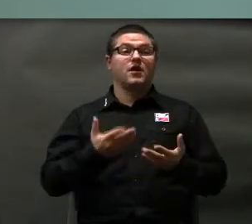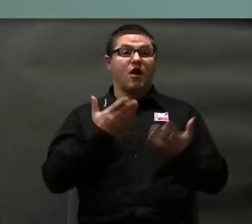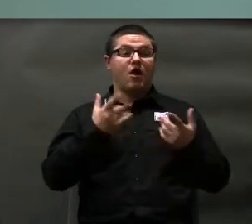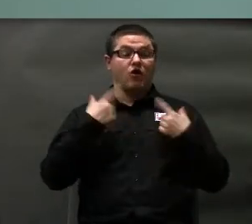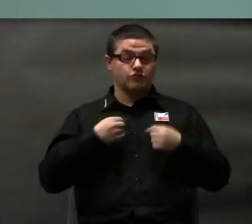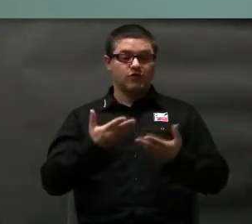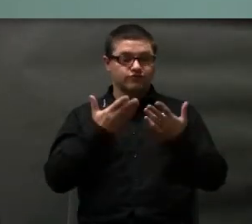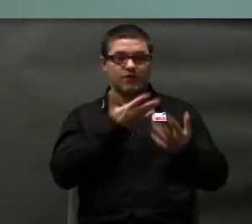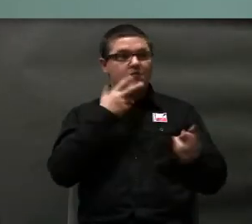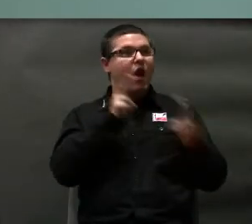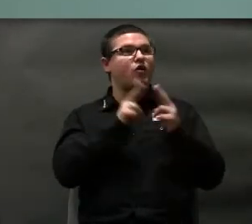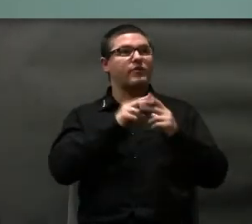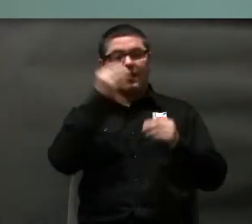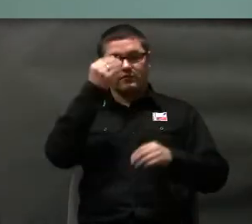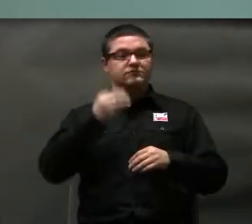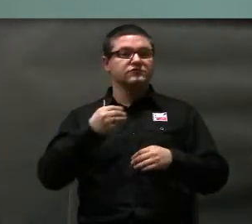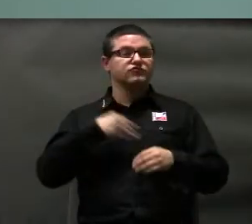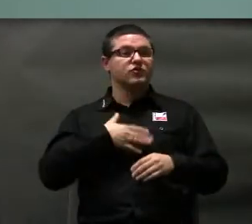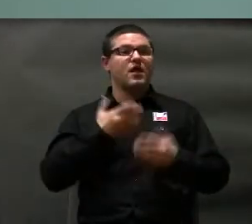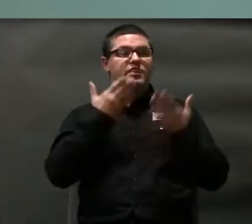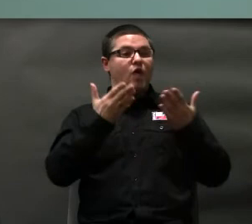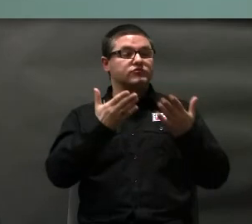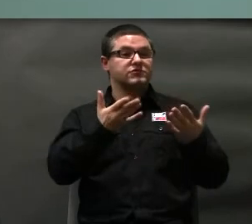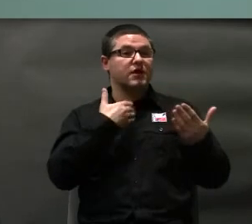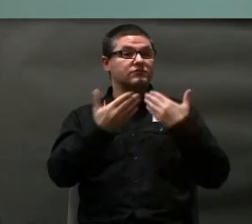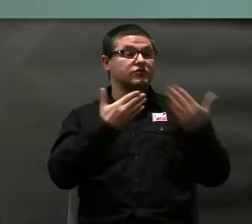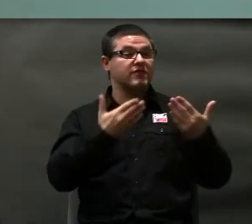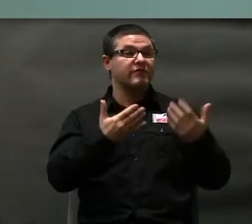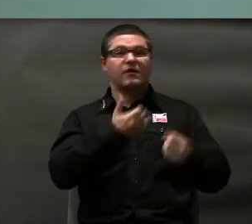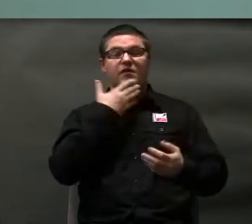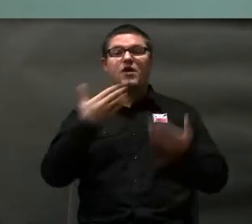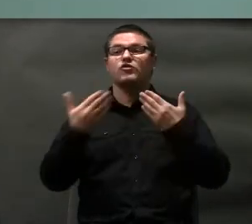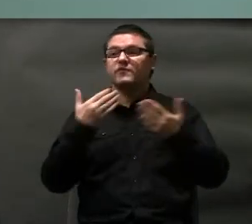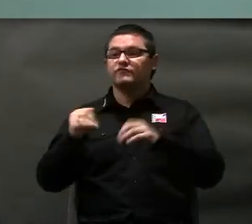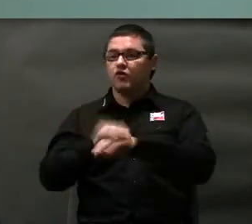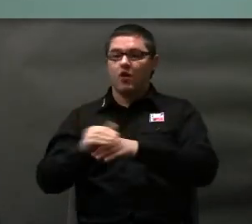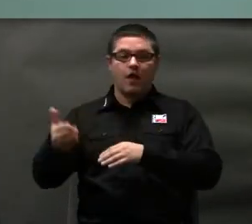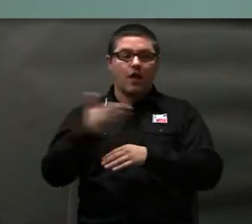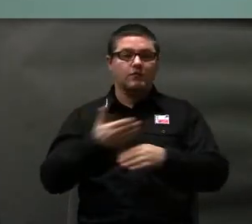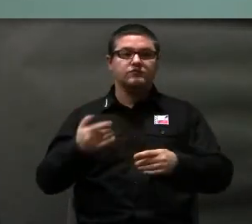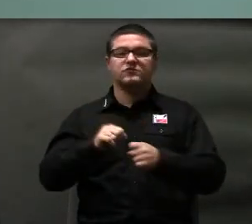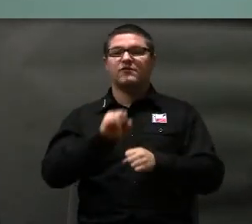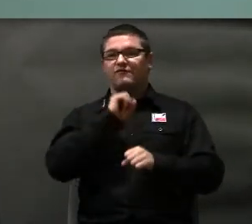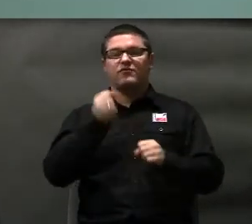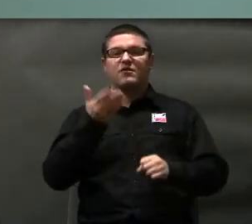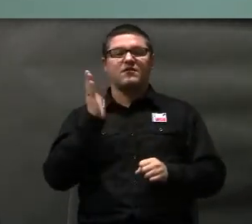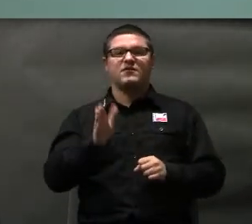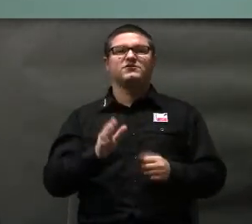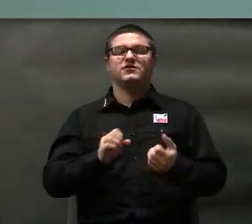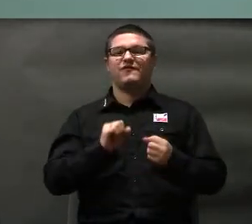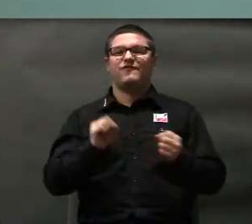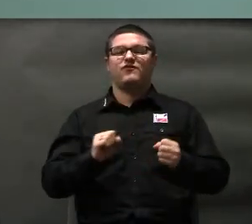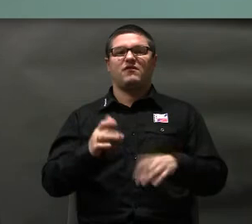jest w skontaktować się z nauczycielem, ani nie jest w stanie skontaktować się z wywieśnikami, to właściwie nie będzie żadnego